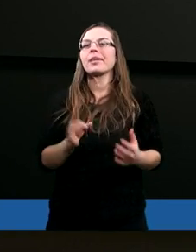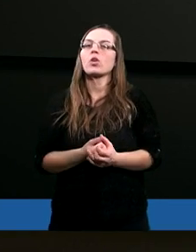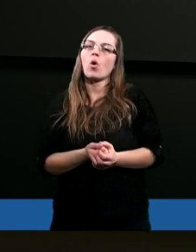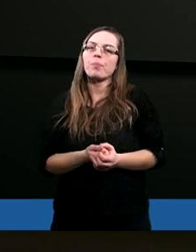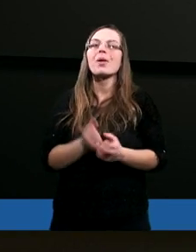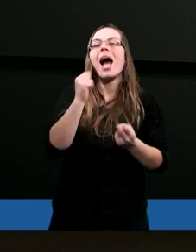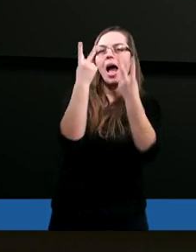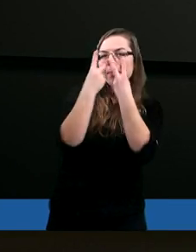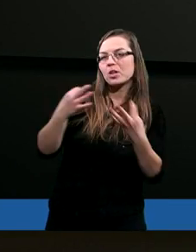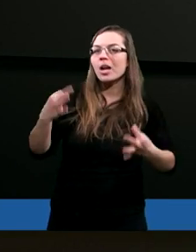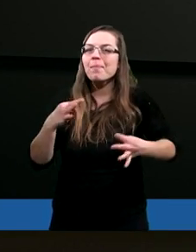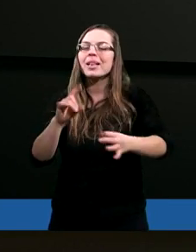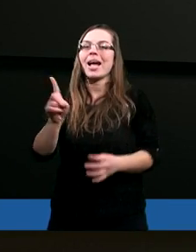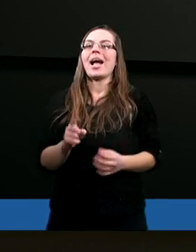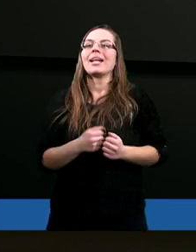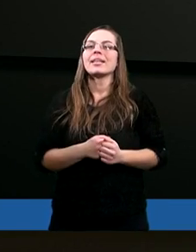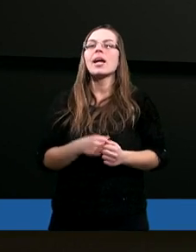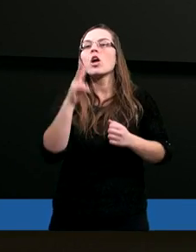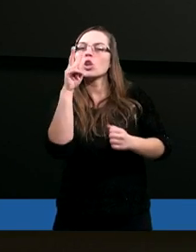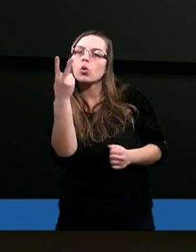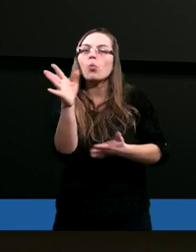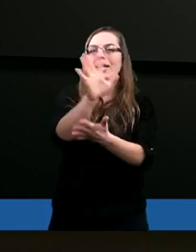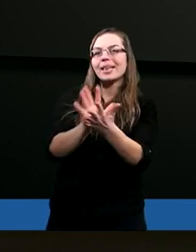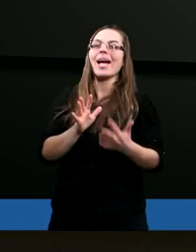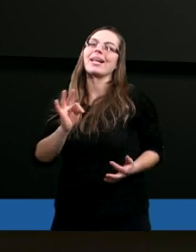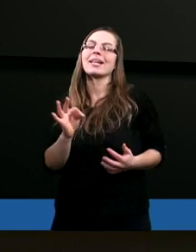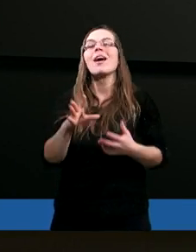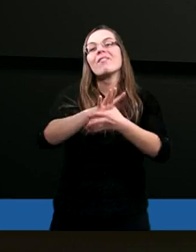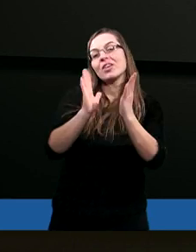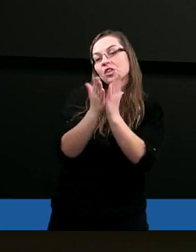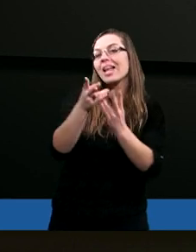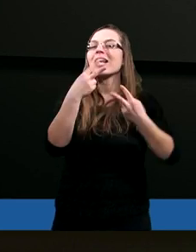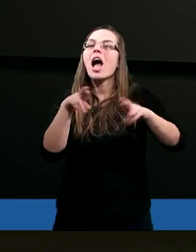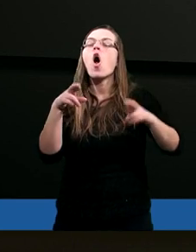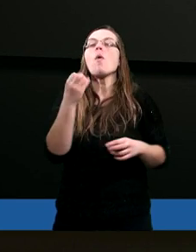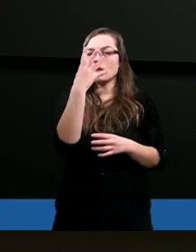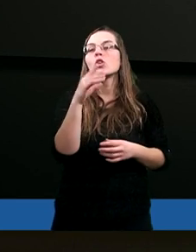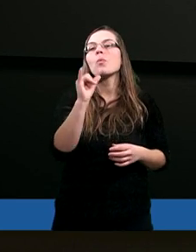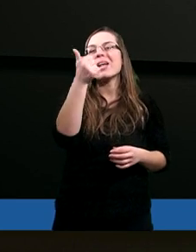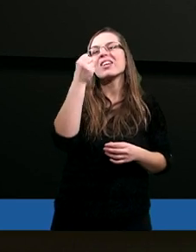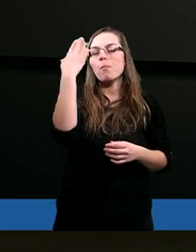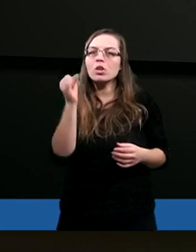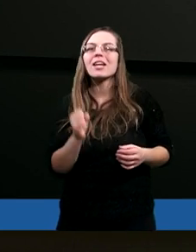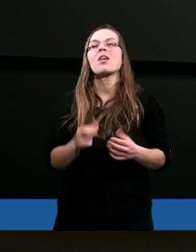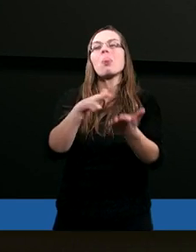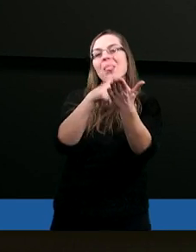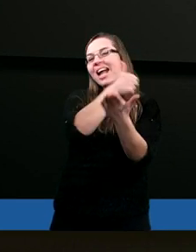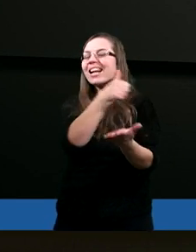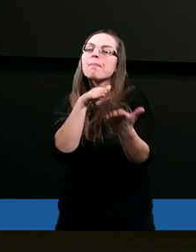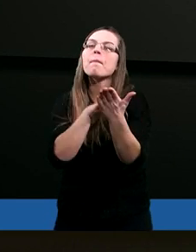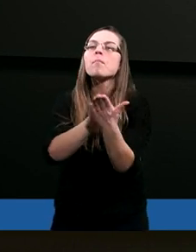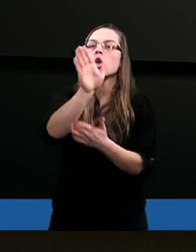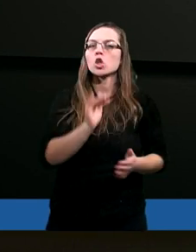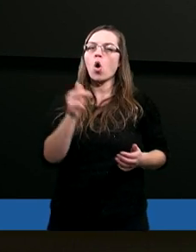A przeczytajmy teraz drugi tekst w Księdze Rodzaju. Na samym początku.